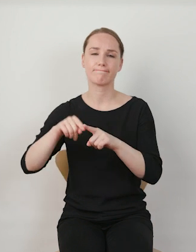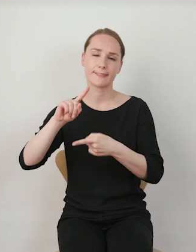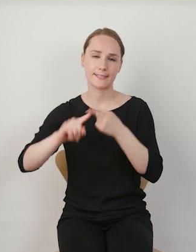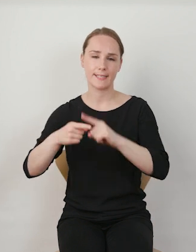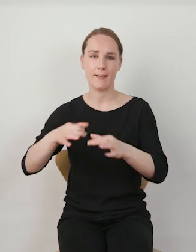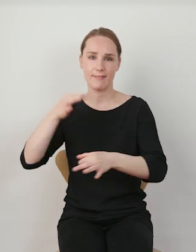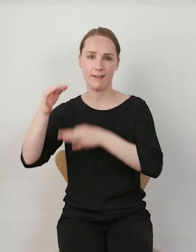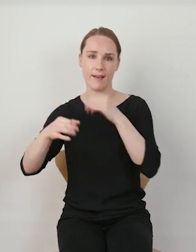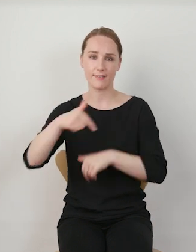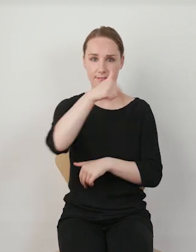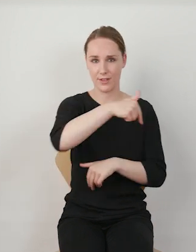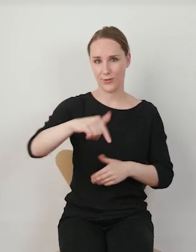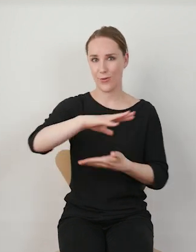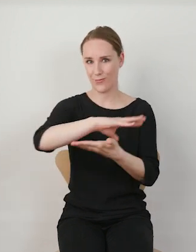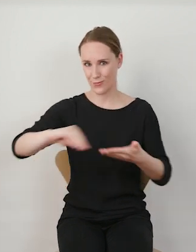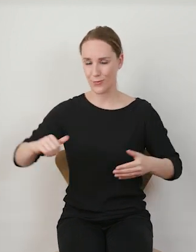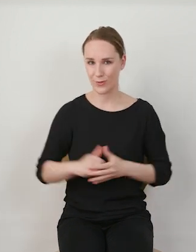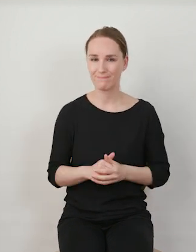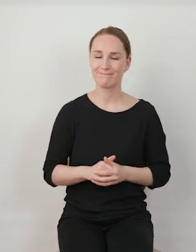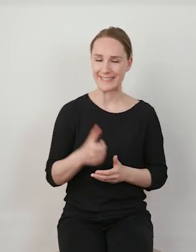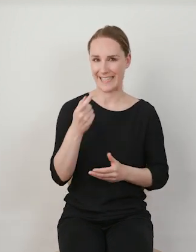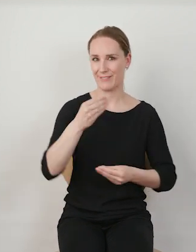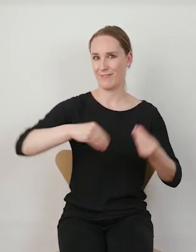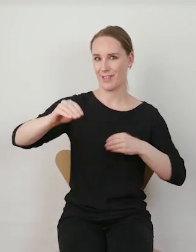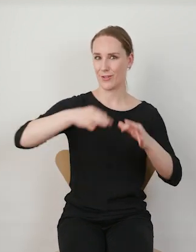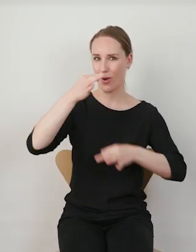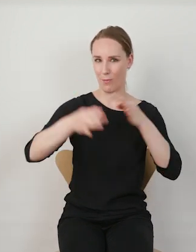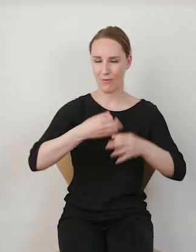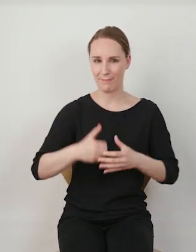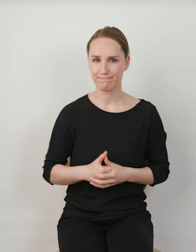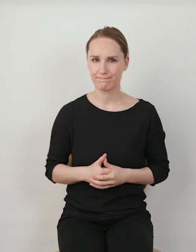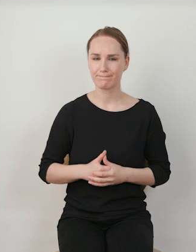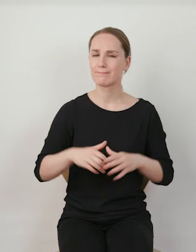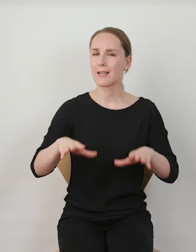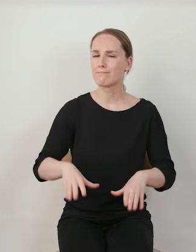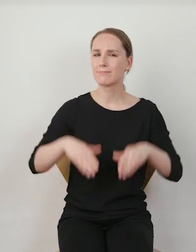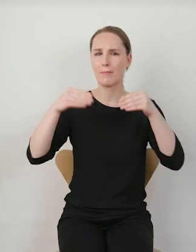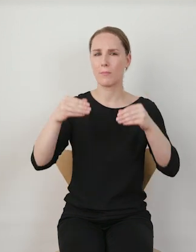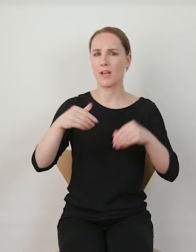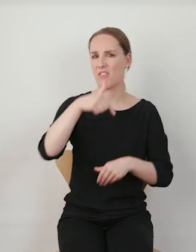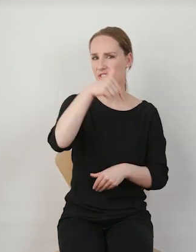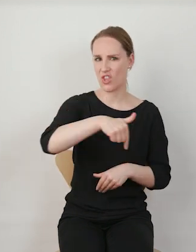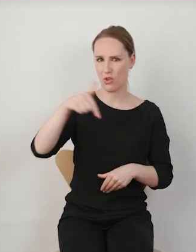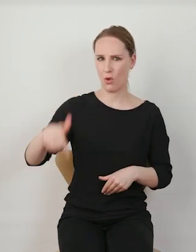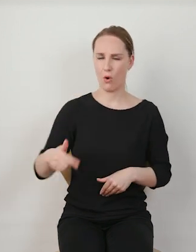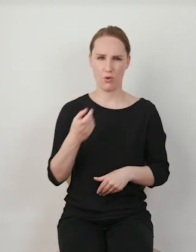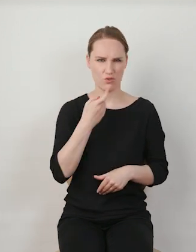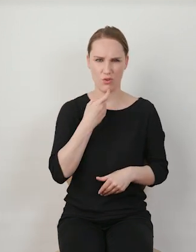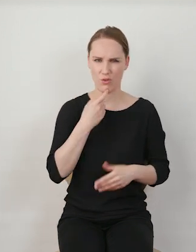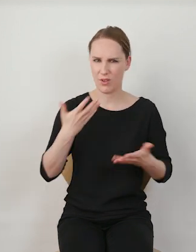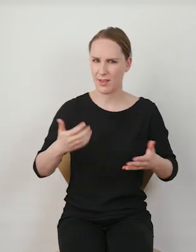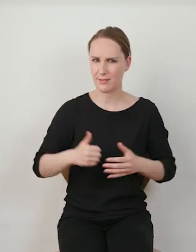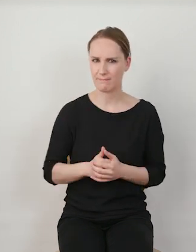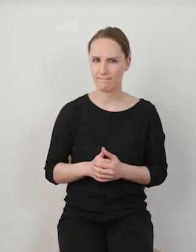narracyjnych. Ale o tym za moment jeszcze więcej. Zacznijmy zatem od tego, czym w ogóle jest TikTok i dlaczego